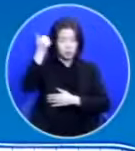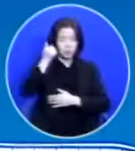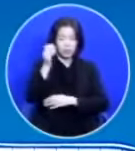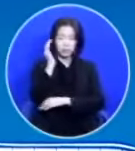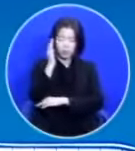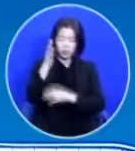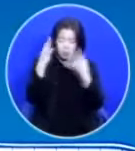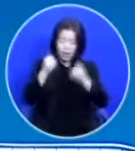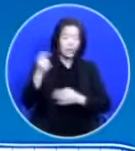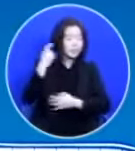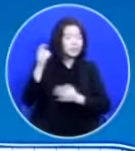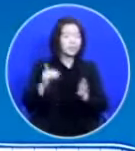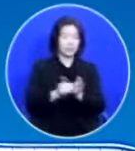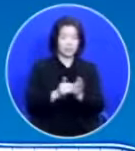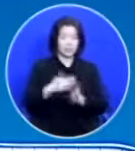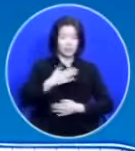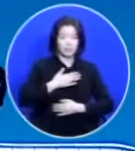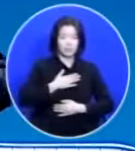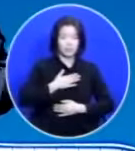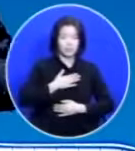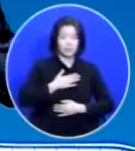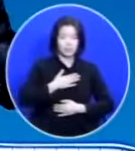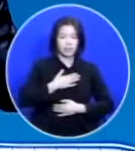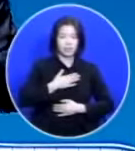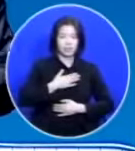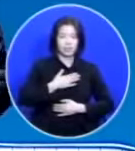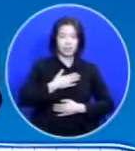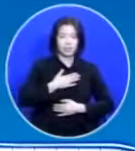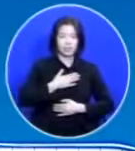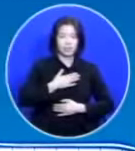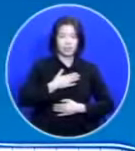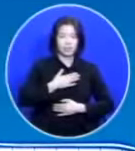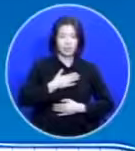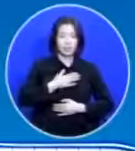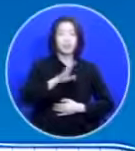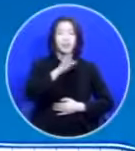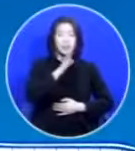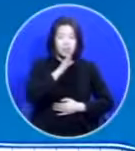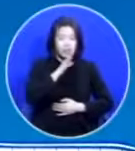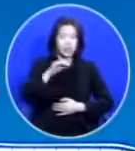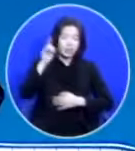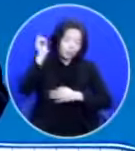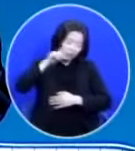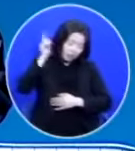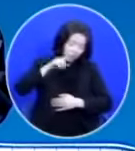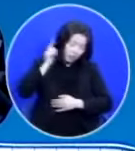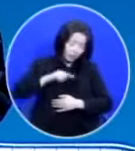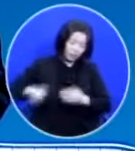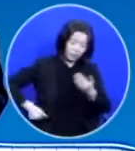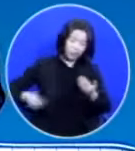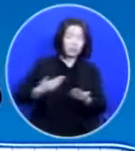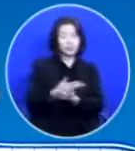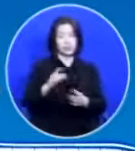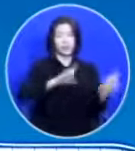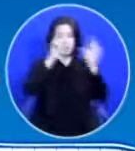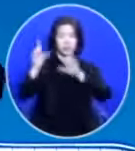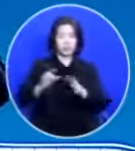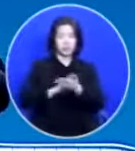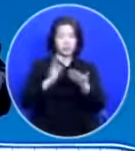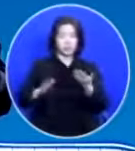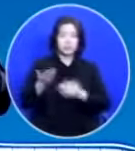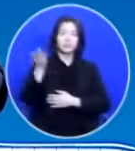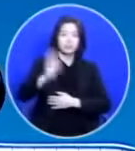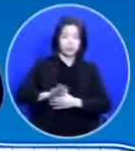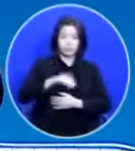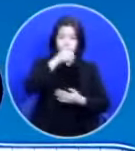들었습니다 저는 정말 날마다 회개하고 삽니다 그런데